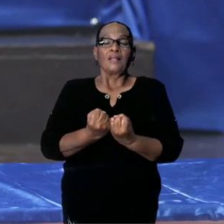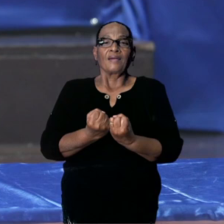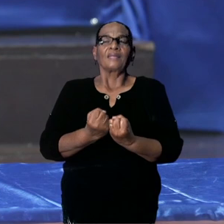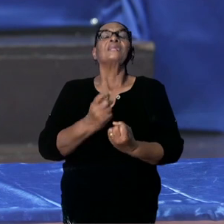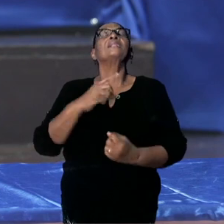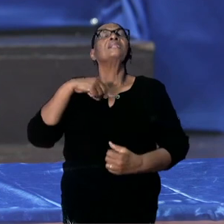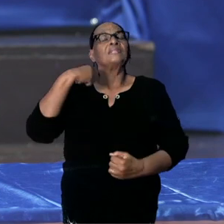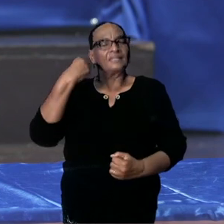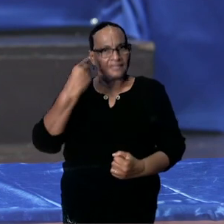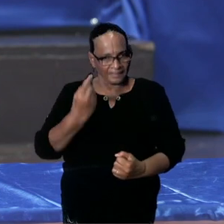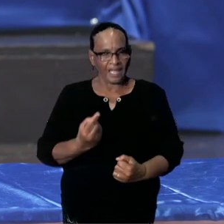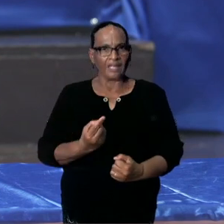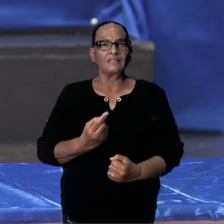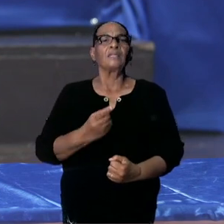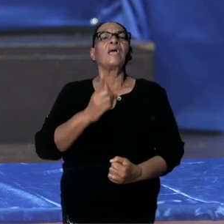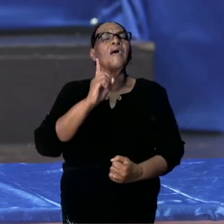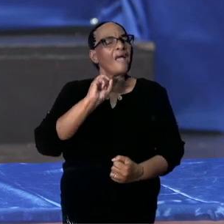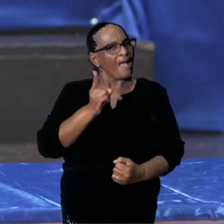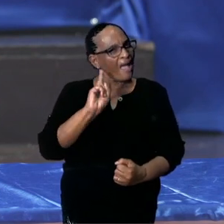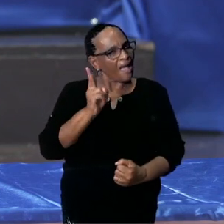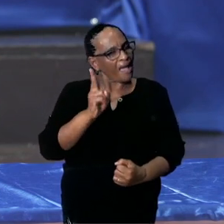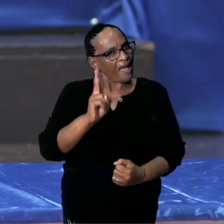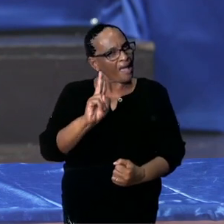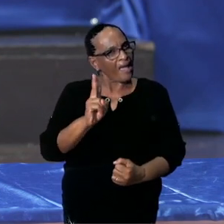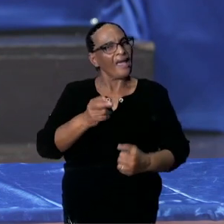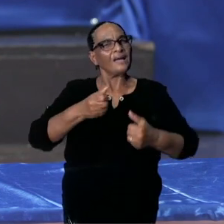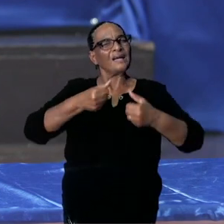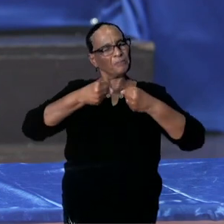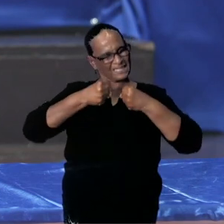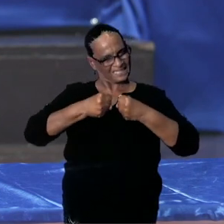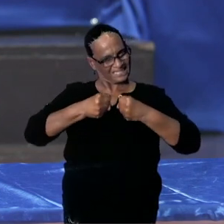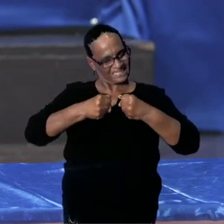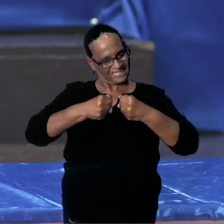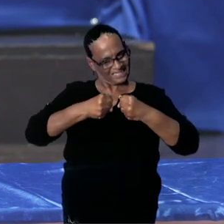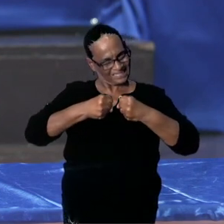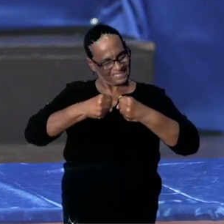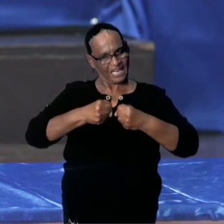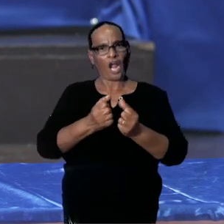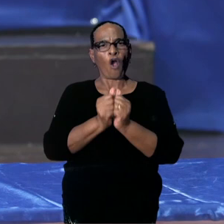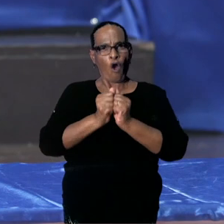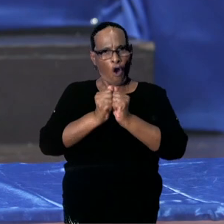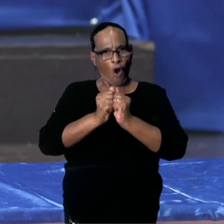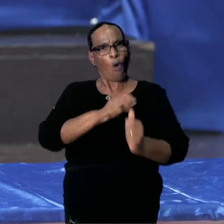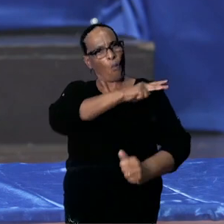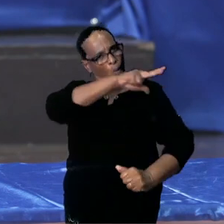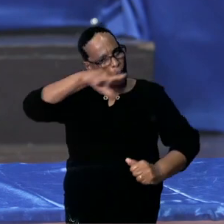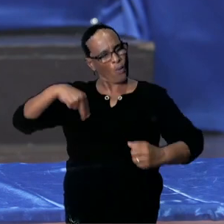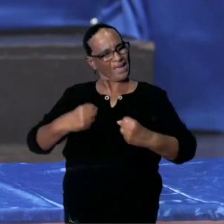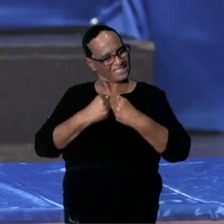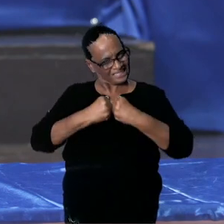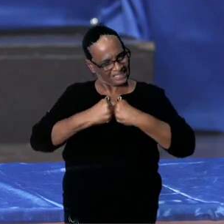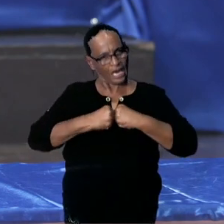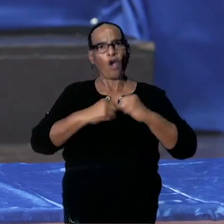dan is het meer dan nodig om ons terug te houden aan de protocollen en aan de maatregelen.